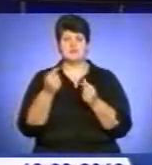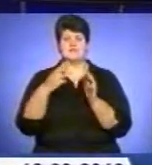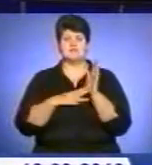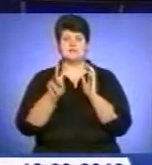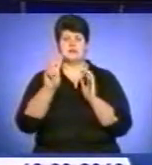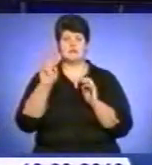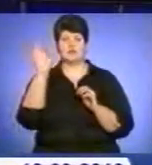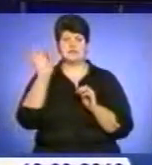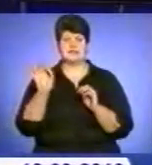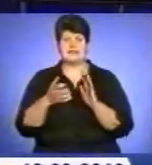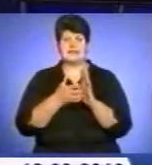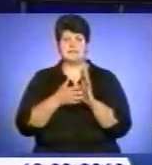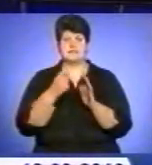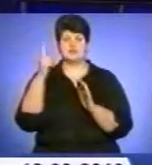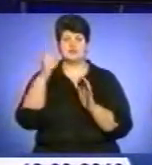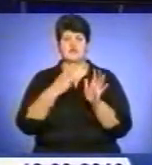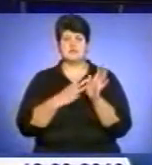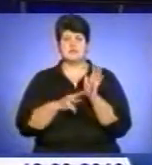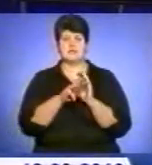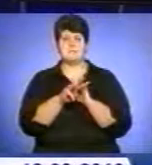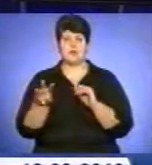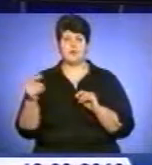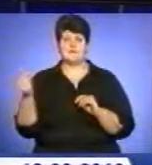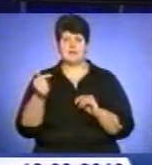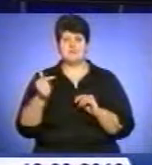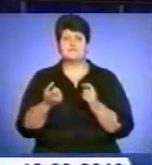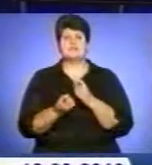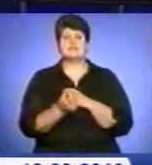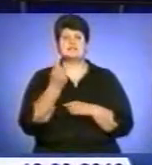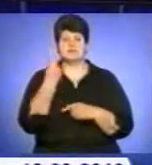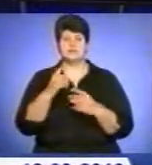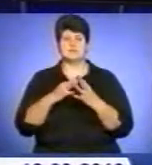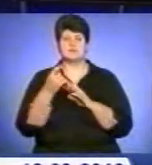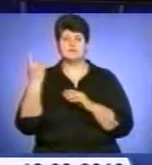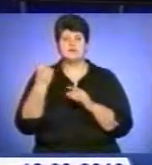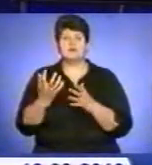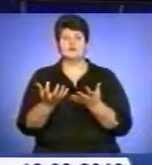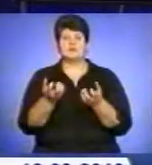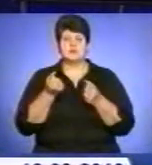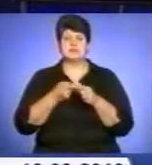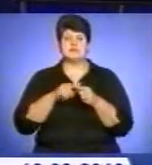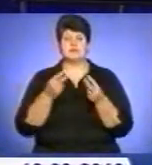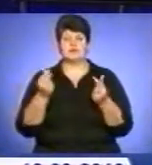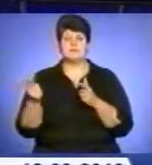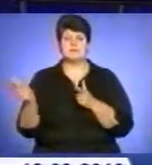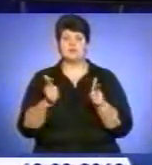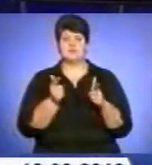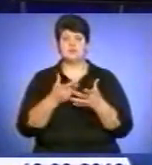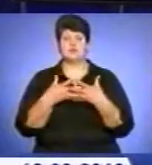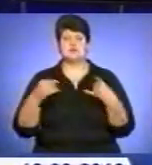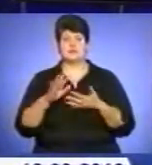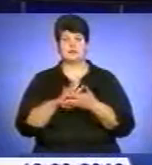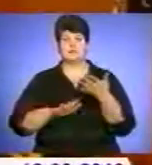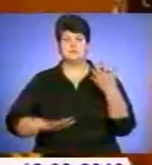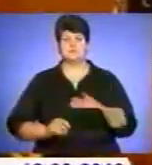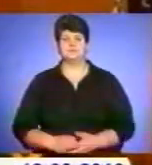Дефіцит – більше 180 мільйонів гривень. Звідки аграрієм отримати ці кошти та про підготовку до весни – далі у сюжеті.